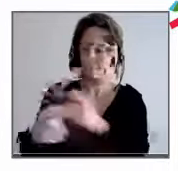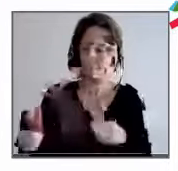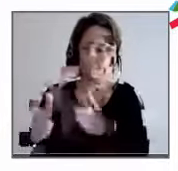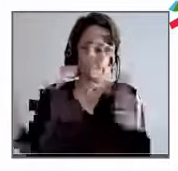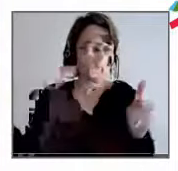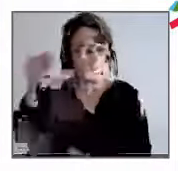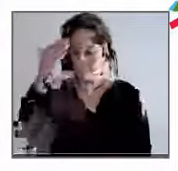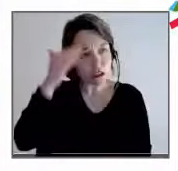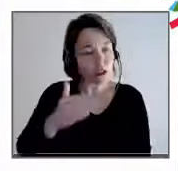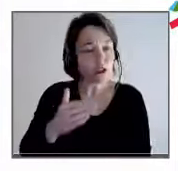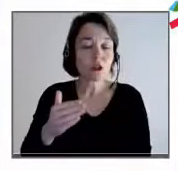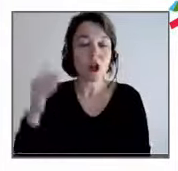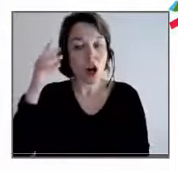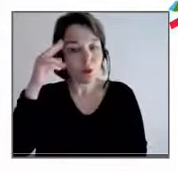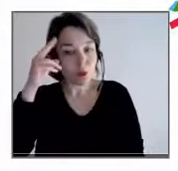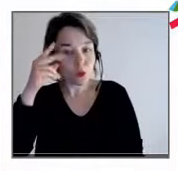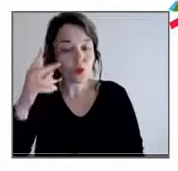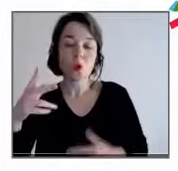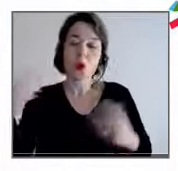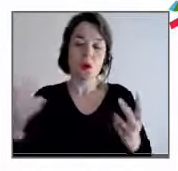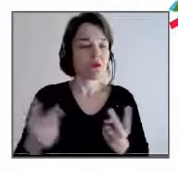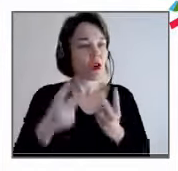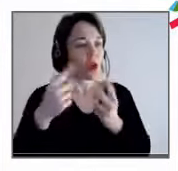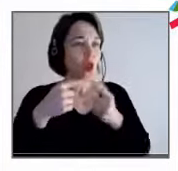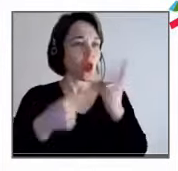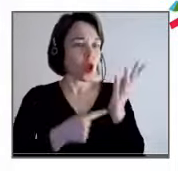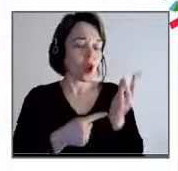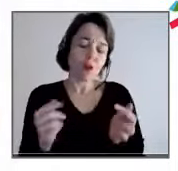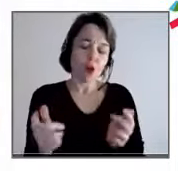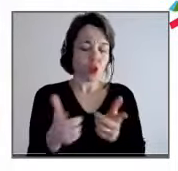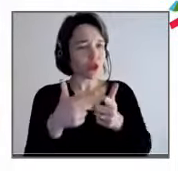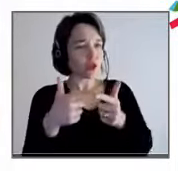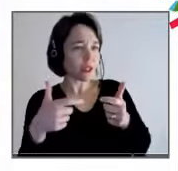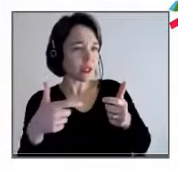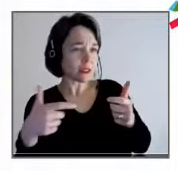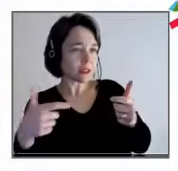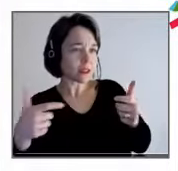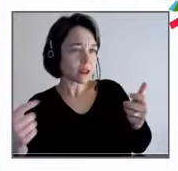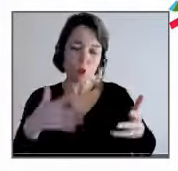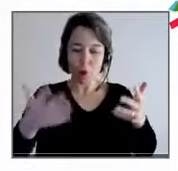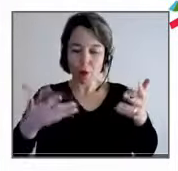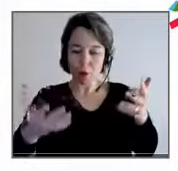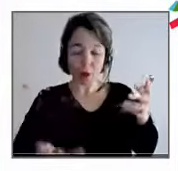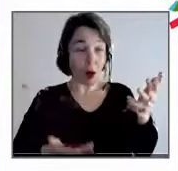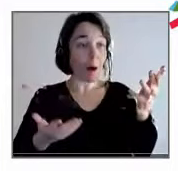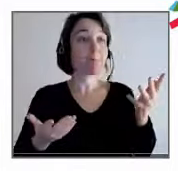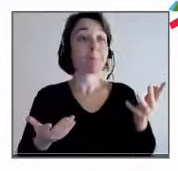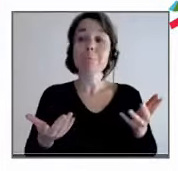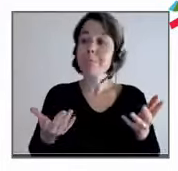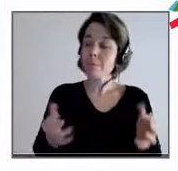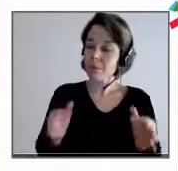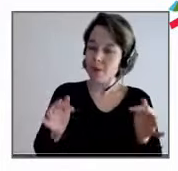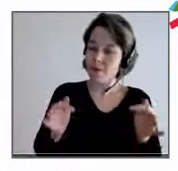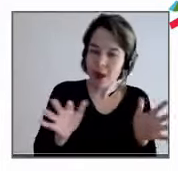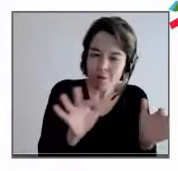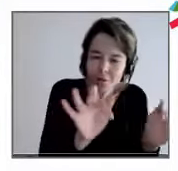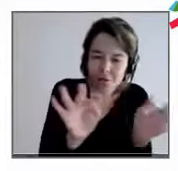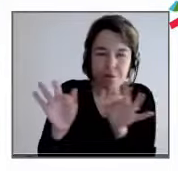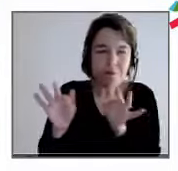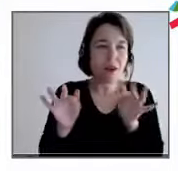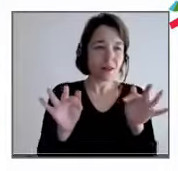des grandes valeurs, comme ça la diversité, etc. C'est à qui d'incarner la fraternité en entreprise ?